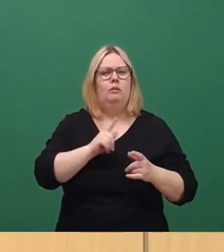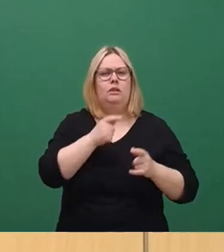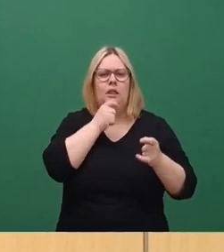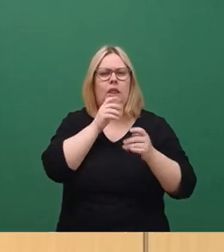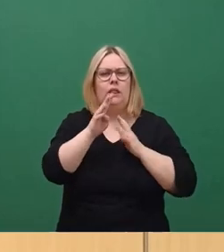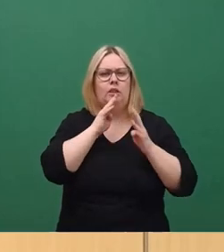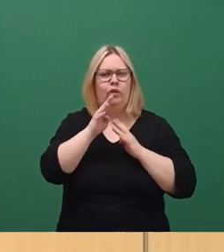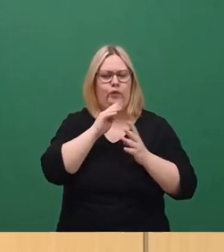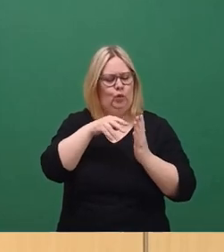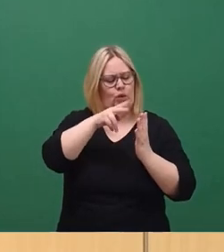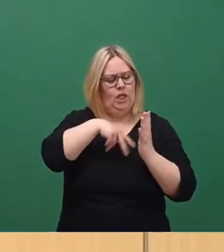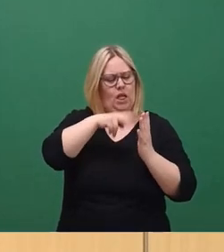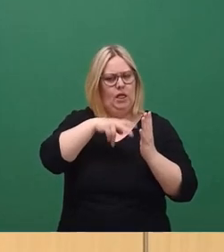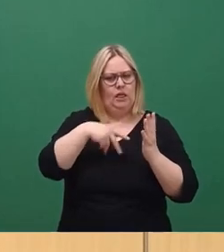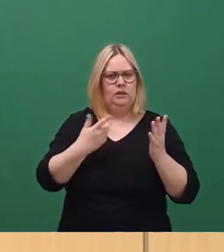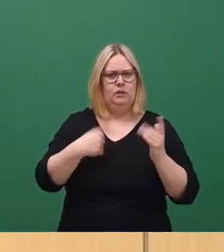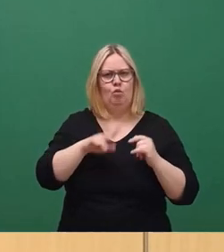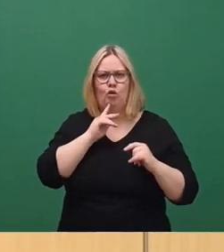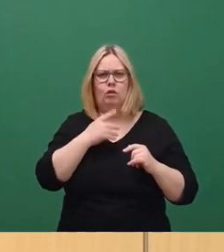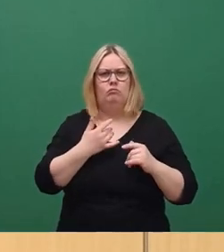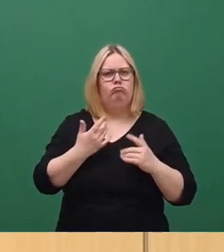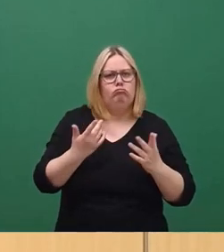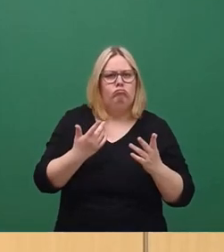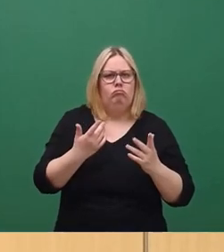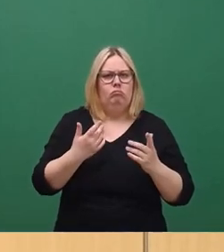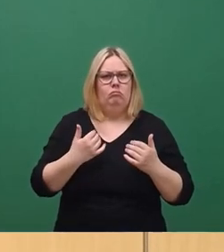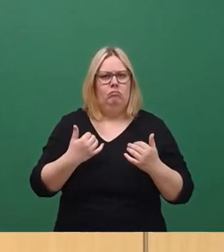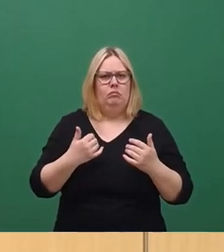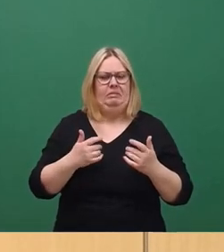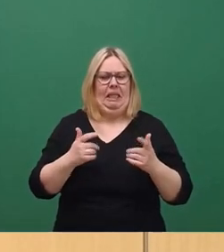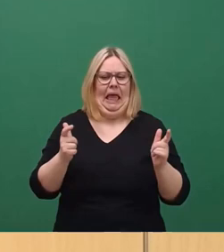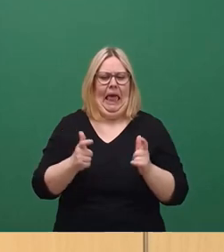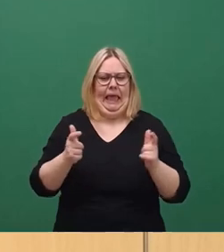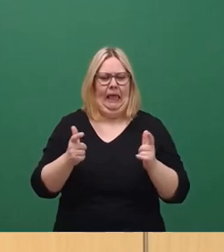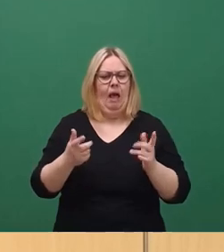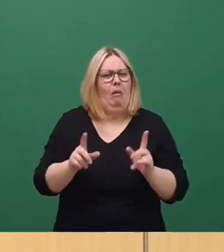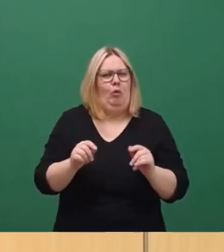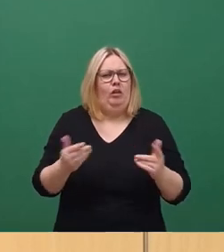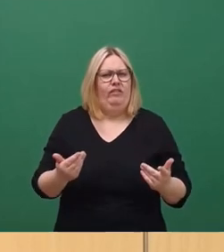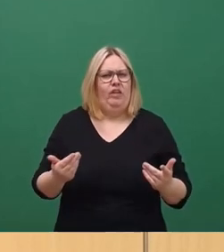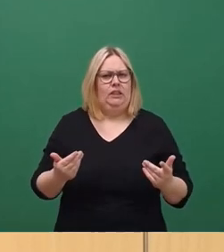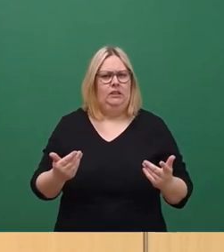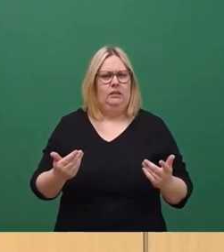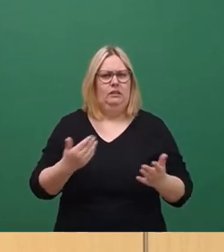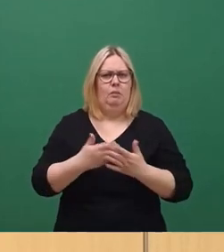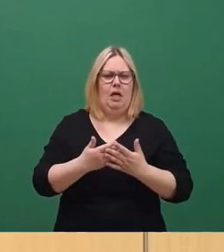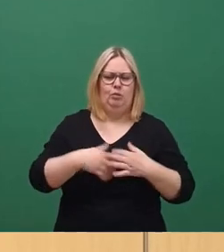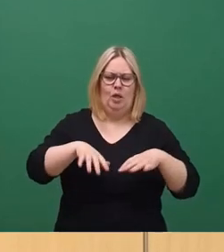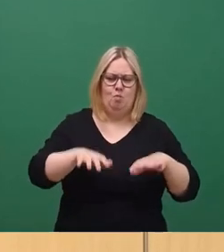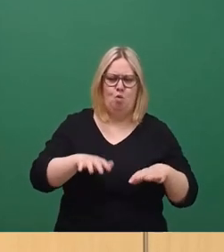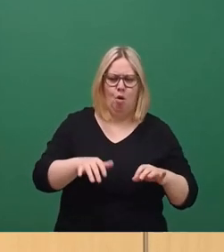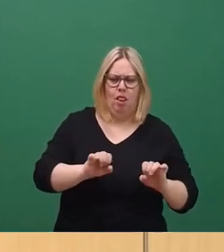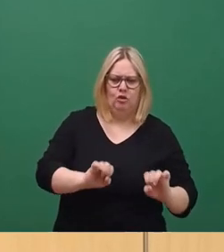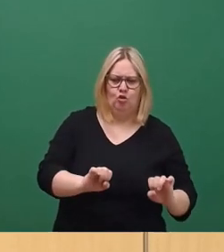dass man das nicht so eng auslegen will von mir aus, aber ich möchte es gerne genau wissen. Es steht drinnen, dass die Möbel unter Schutz gestellt werden,